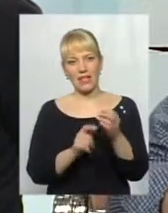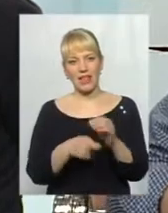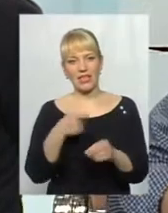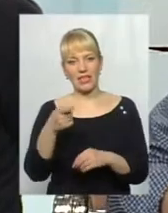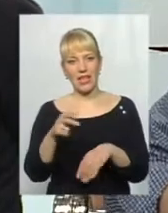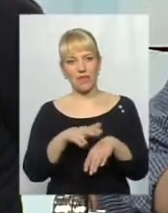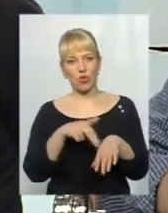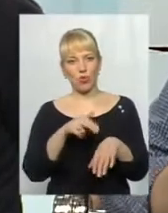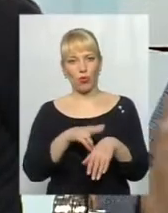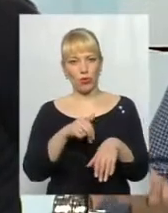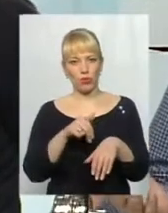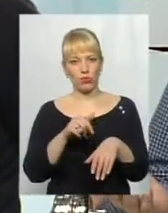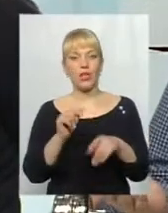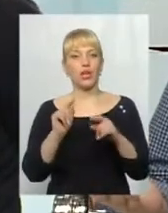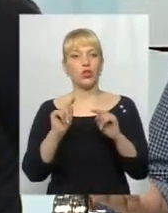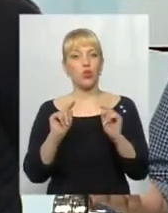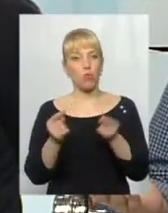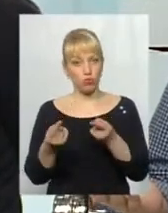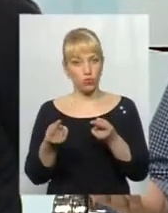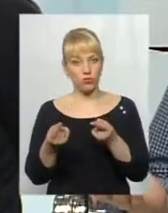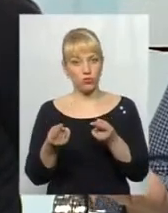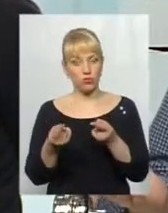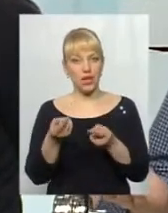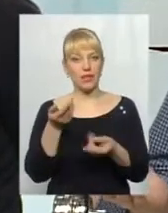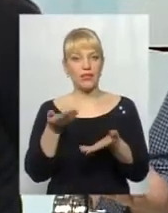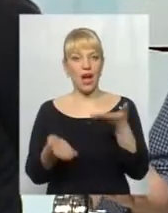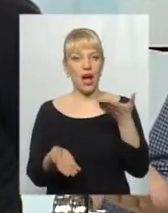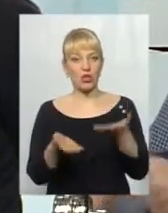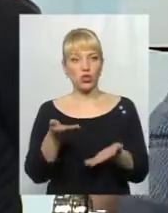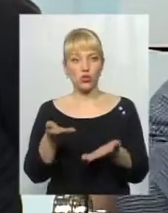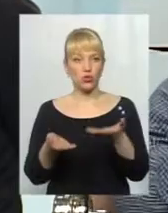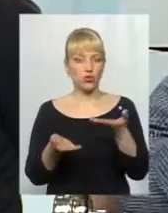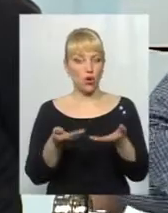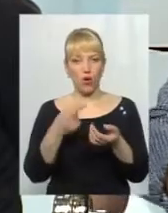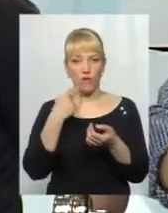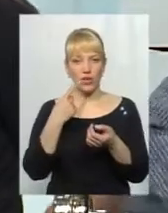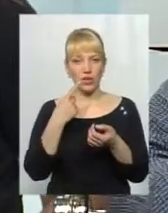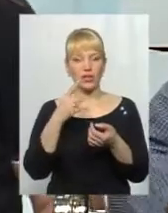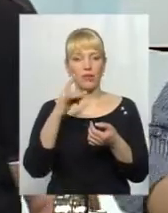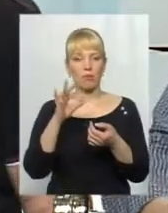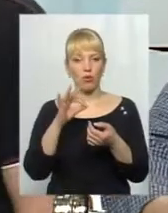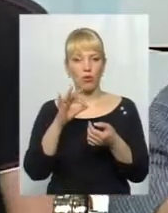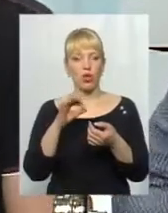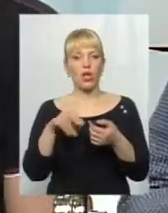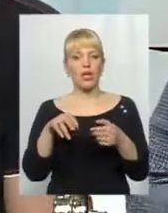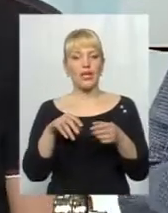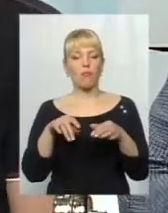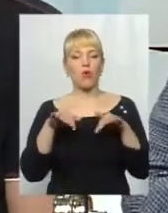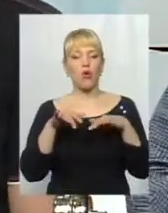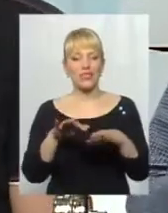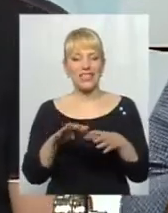правоохоронних органів. Тому, якщо ввести мову щодо процедурі затримання хабарництва,